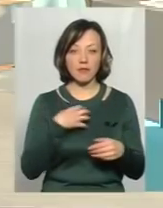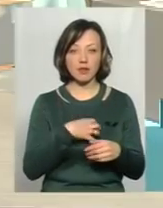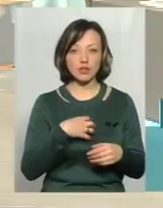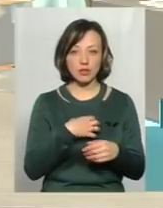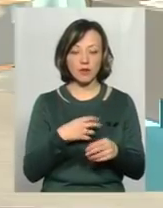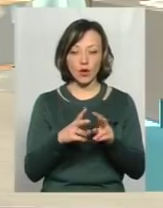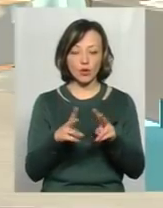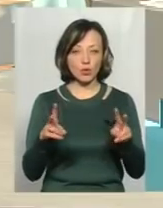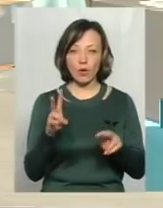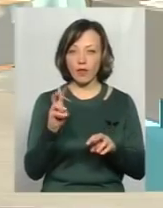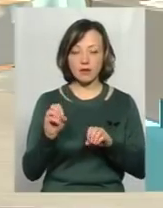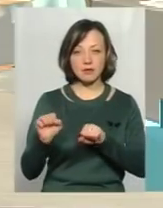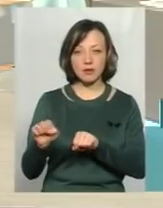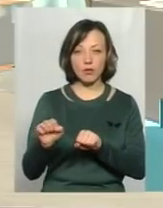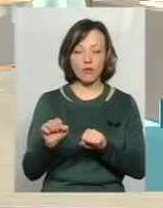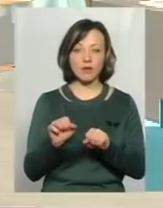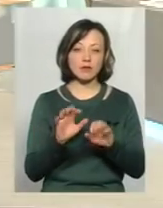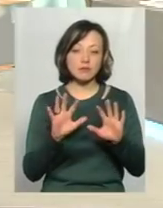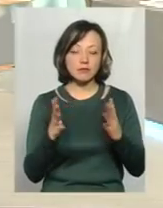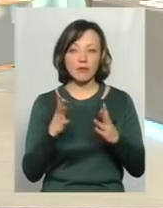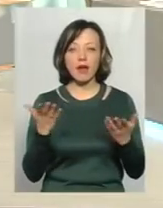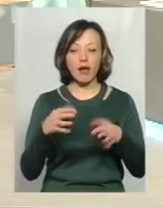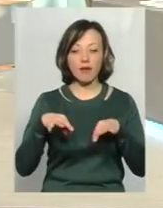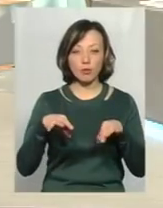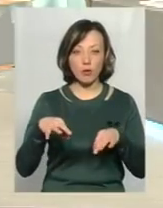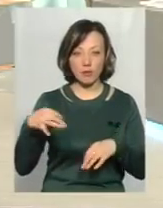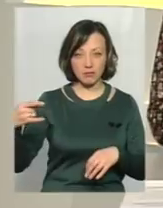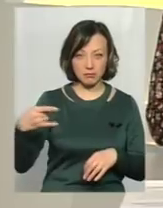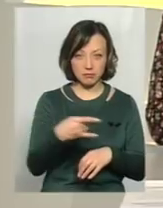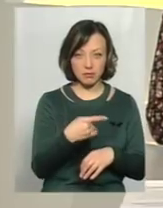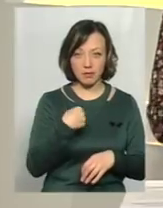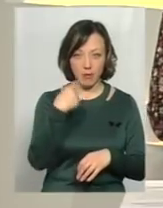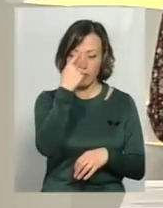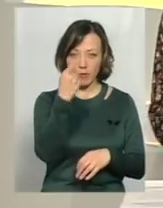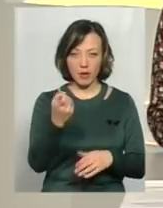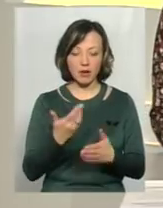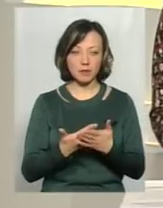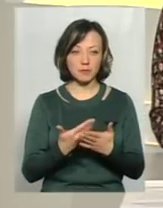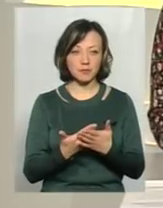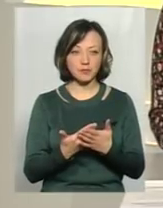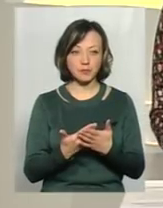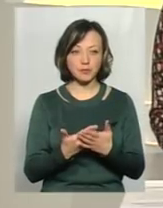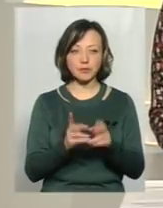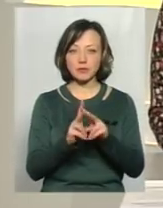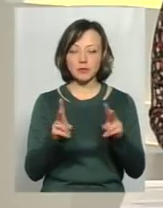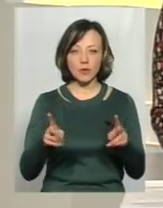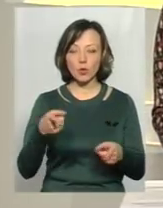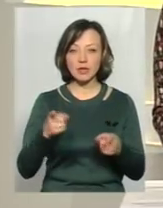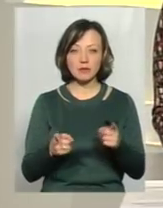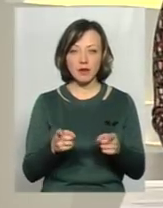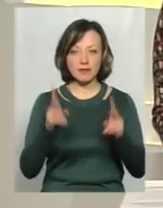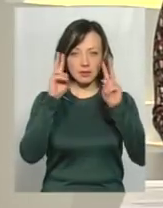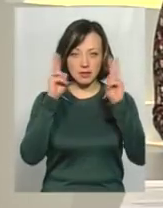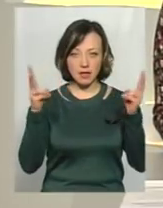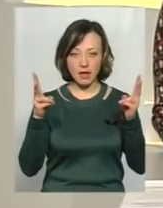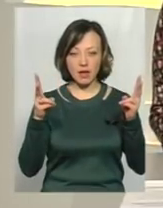ніхто не застрахований від того, який автомобіль приїде, якщо ми про це не попередили, то ніхто насправді не